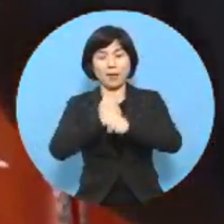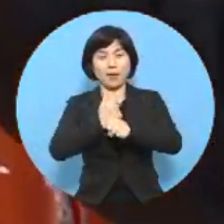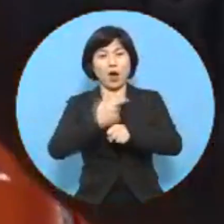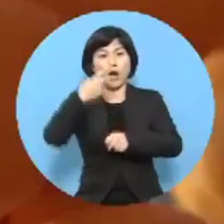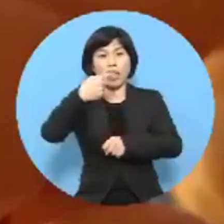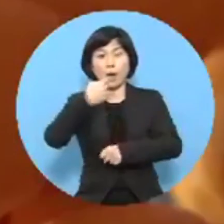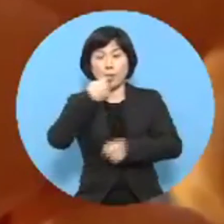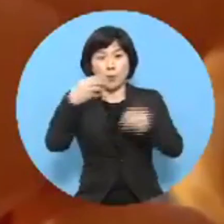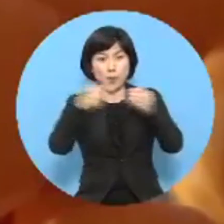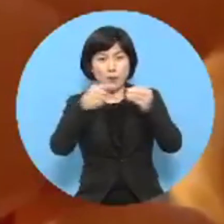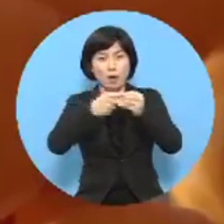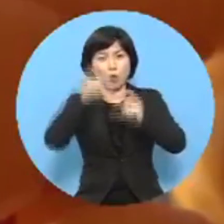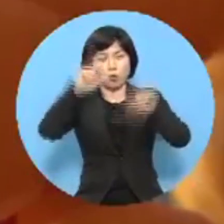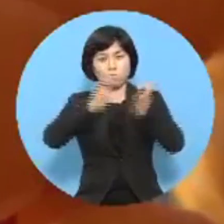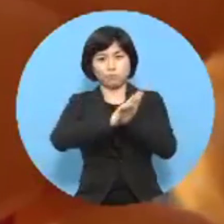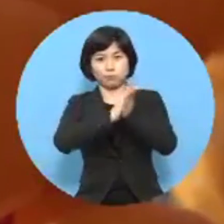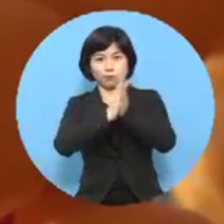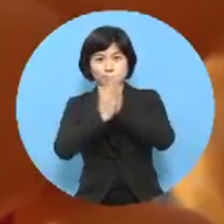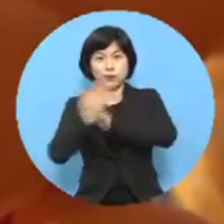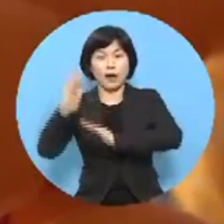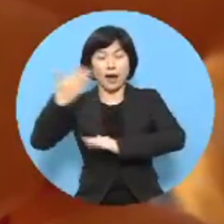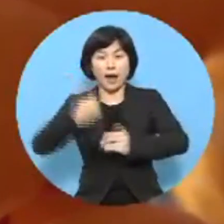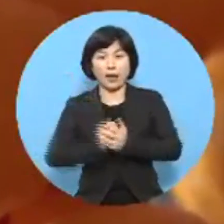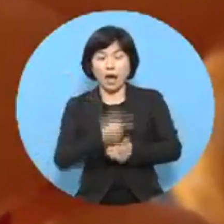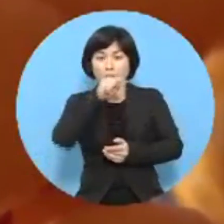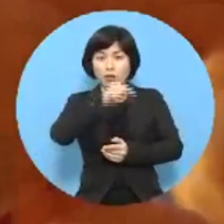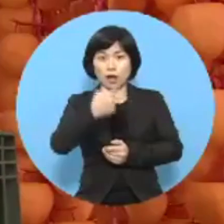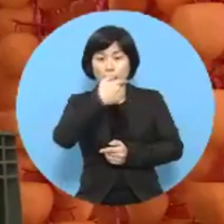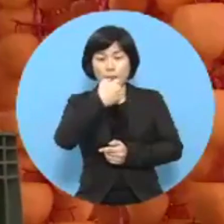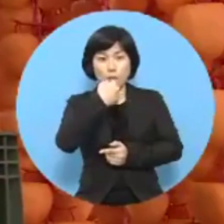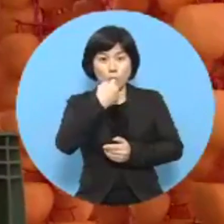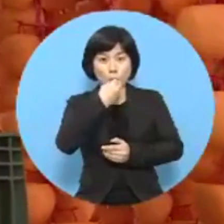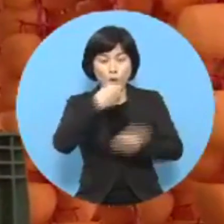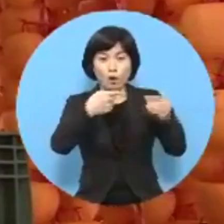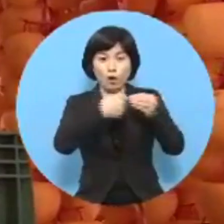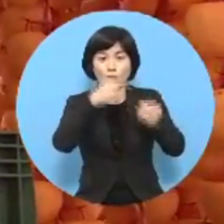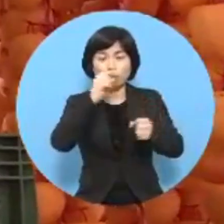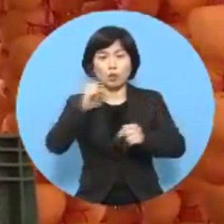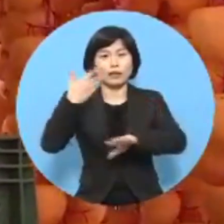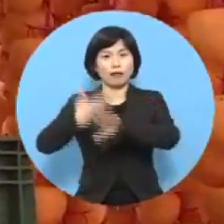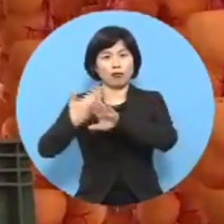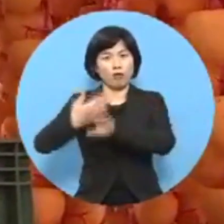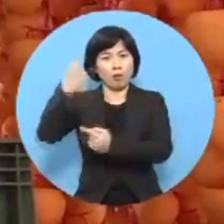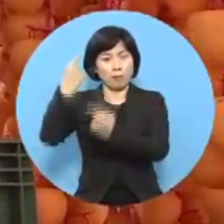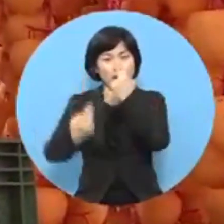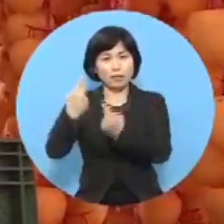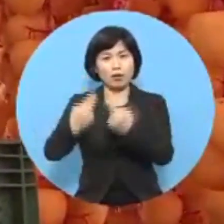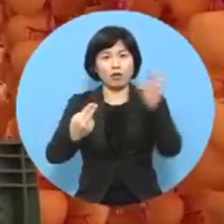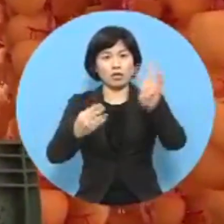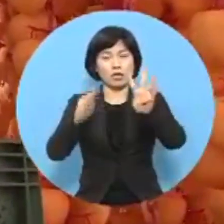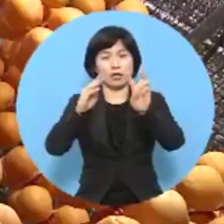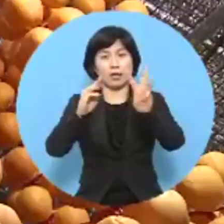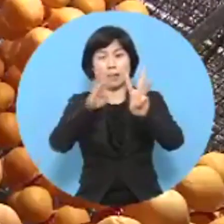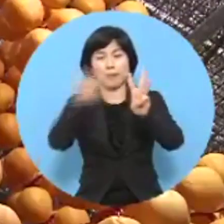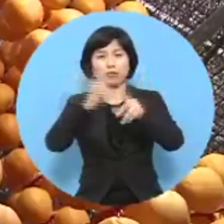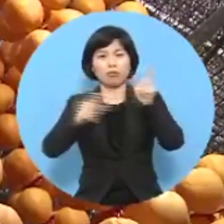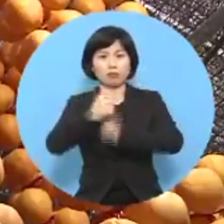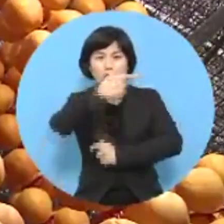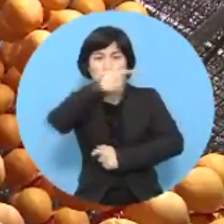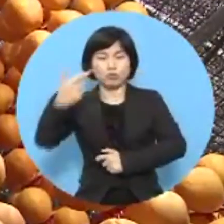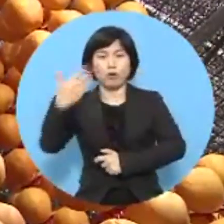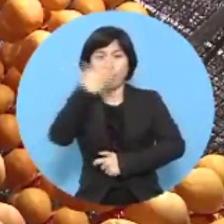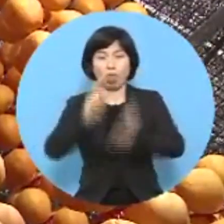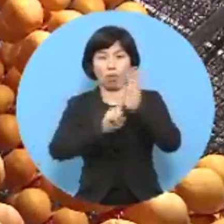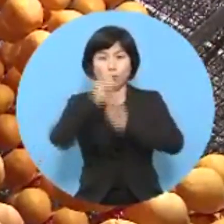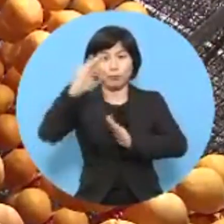거듭납니다. 대봉 곶감은 일반 곶감에 비해 3배 정도 크고 당도가 높을 뿐 아니라 식감도 좋습니다.